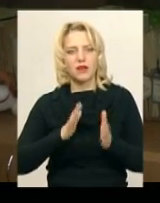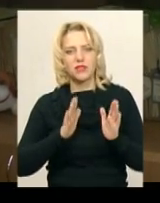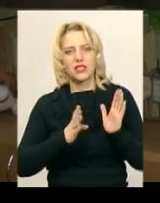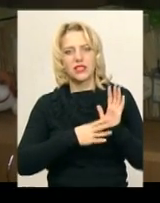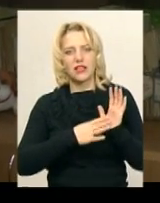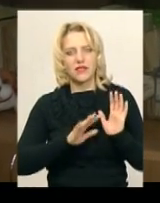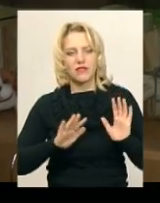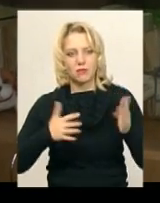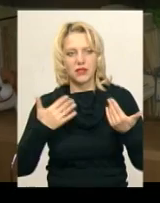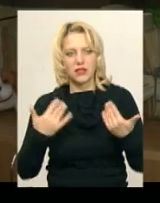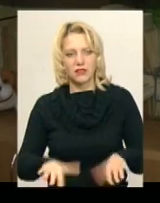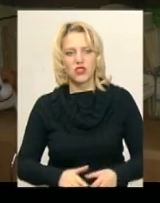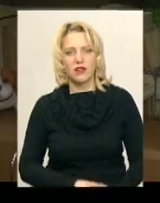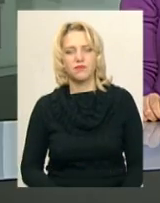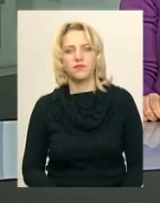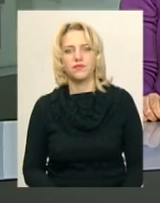випадків вже.